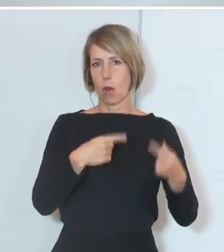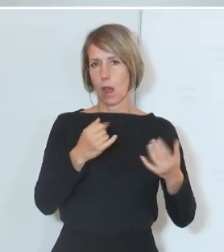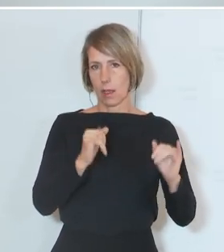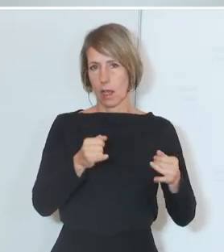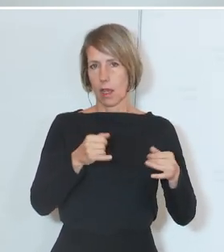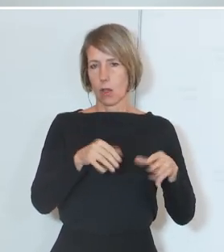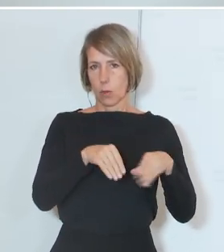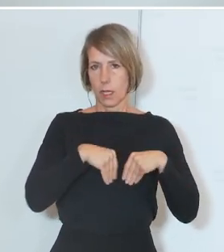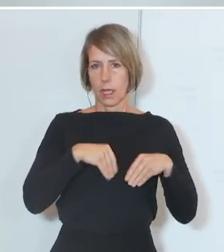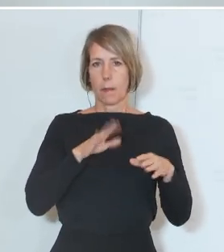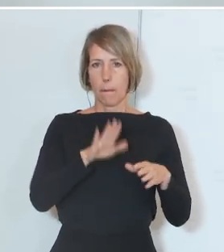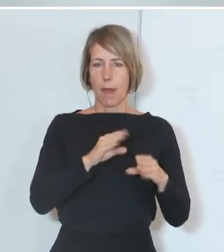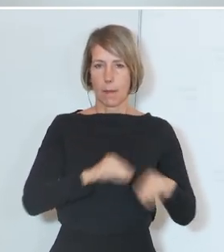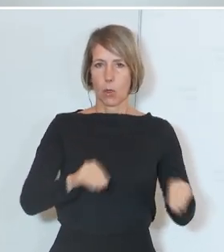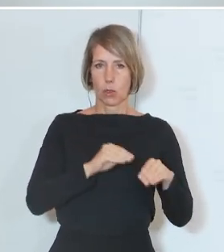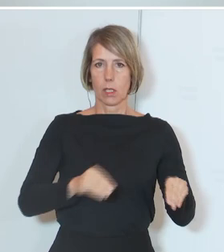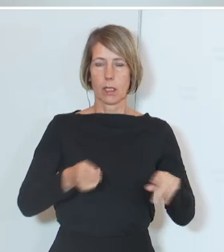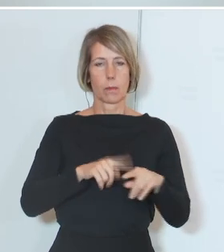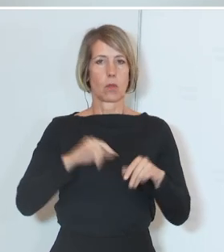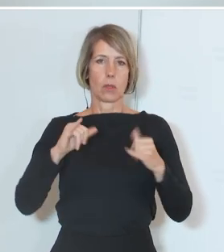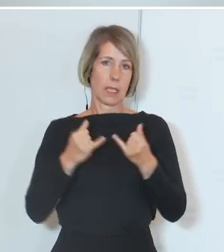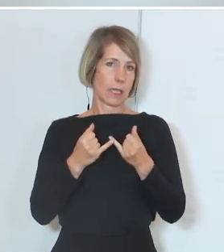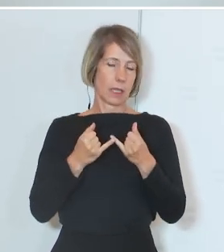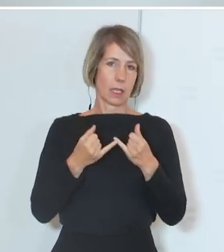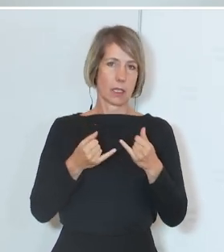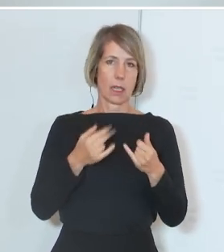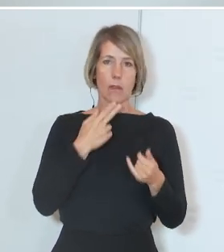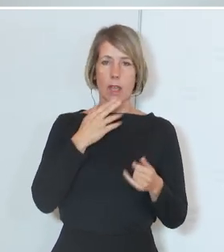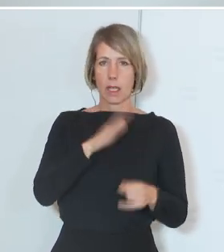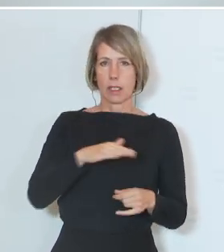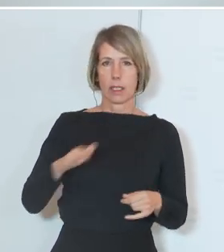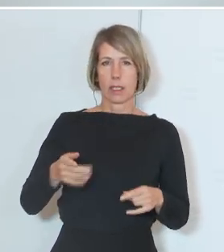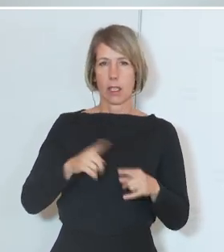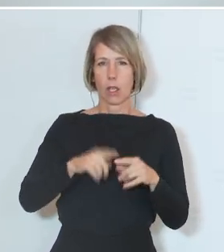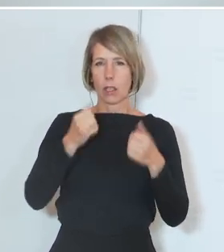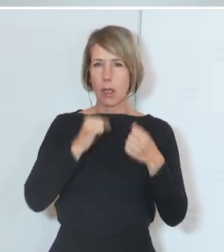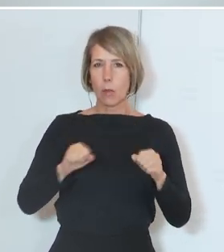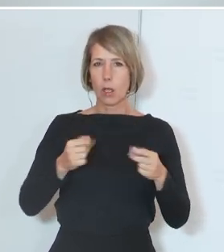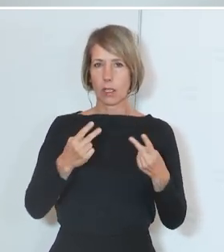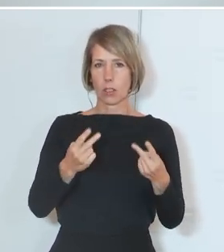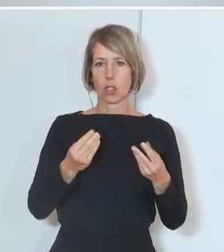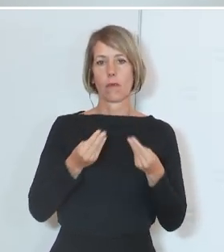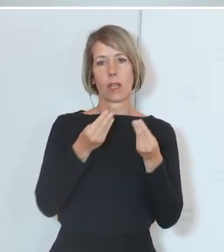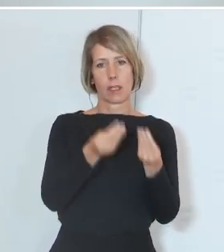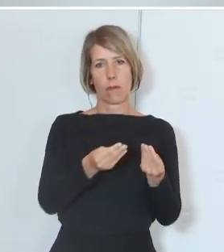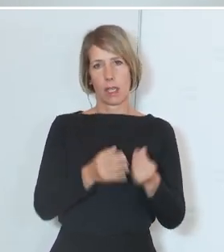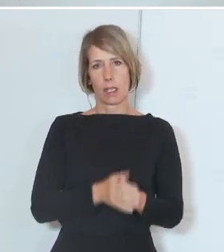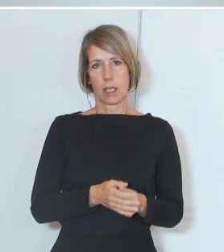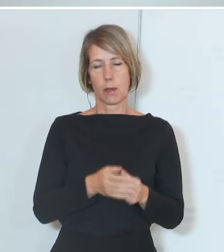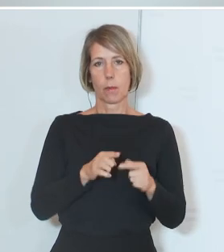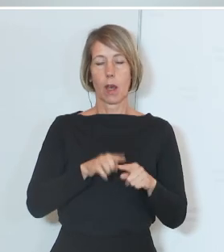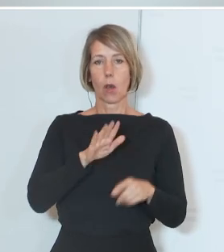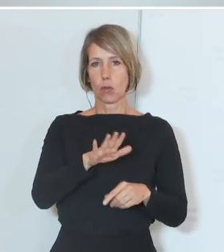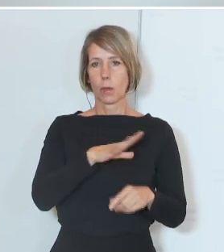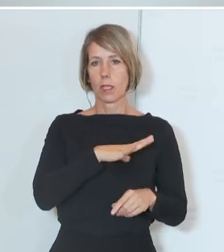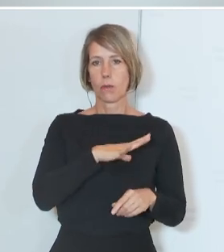Unterricht. Das sind aber auch die Eltern, die den Kindern unsere demokratischen Werte weitergeben und sie über die Gefahren